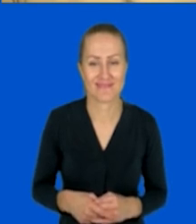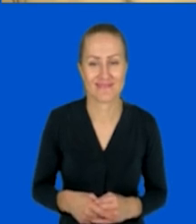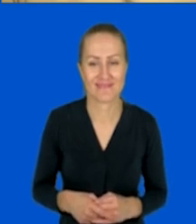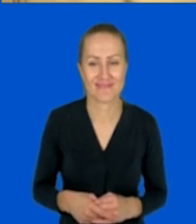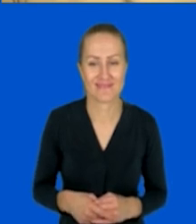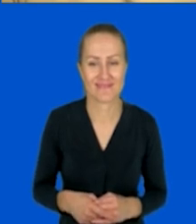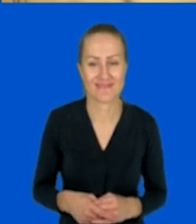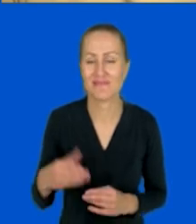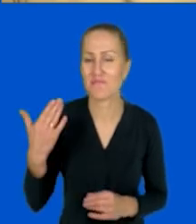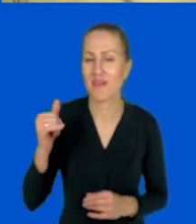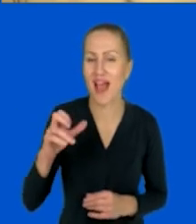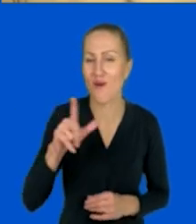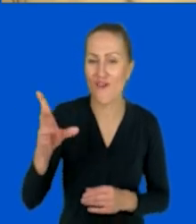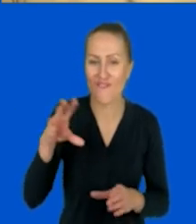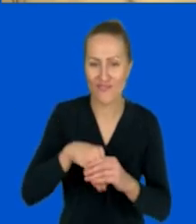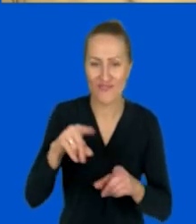Michał, czy ty grasz też?